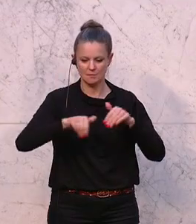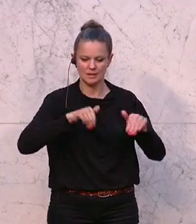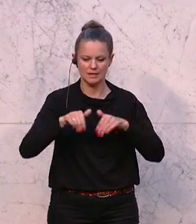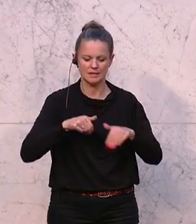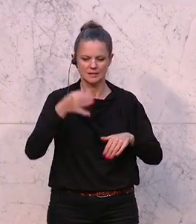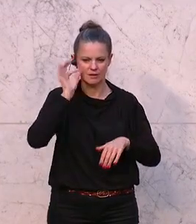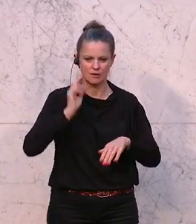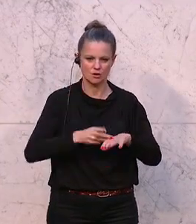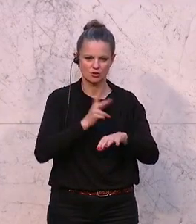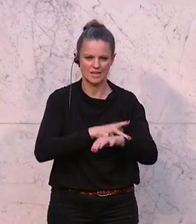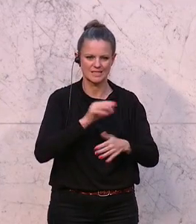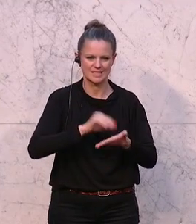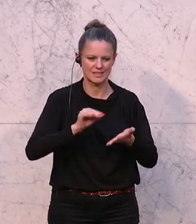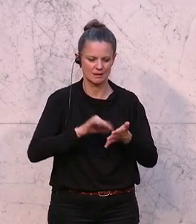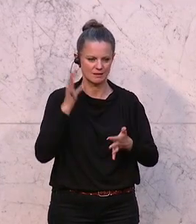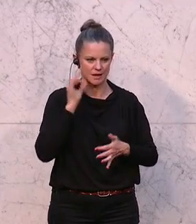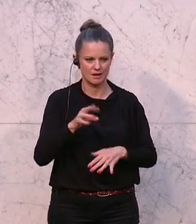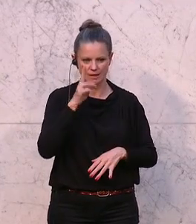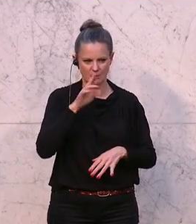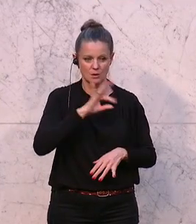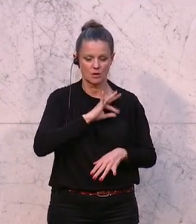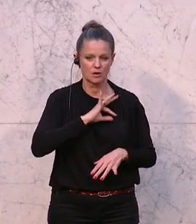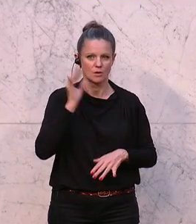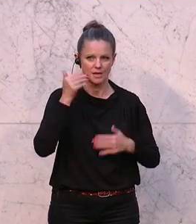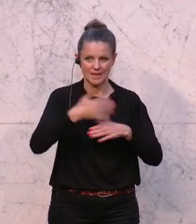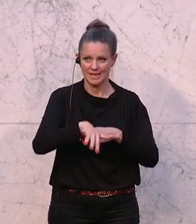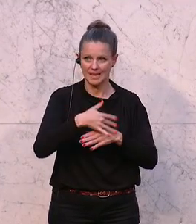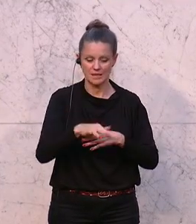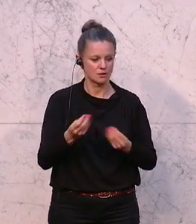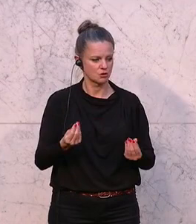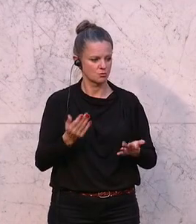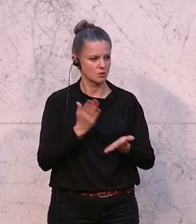Eva Ernstschitsch, außenpolitische Sprecherin der Grünen.